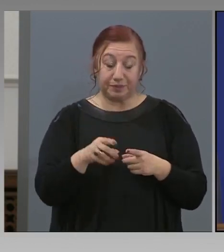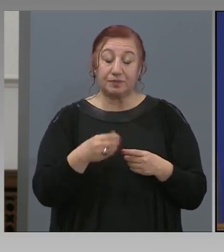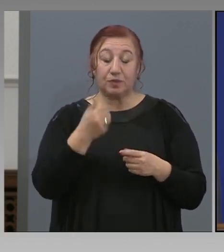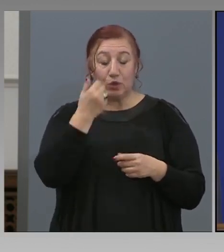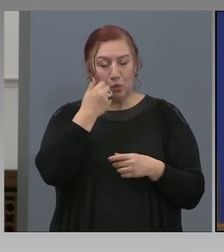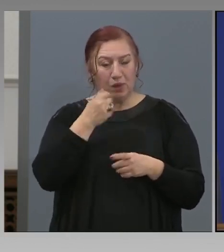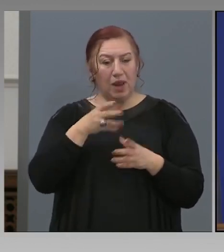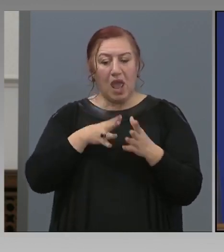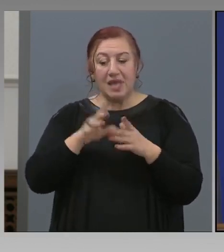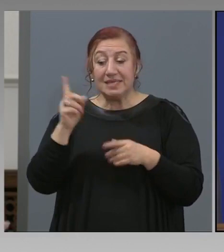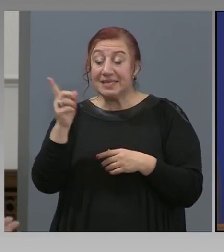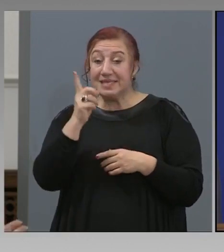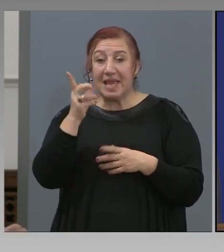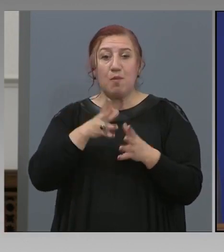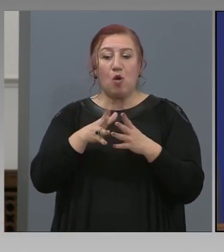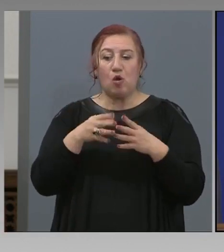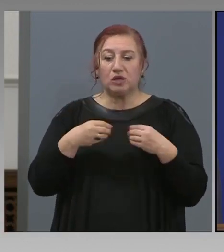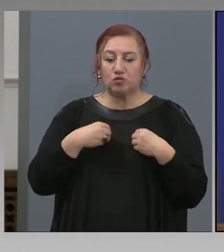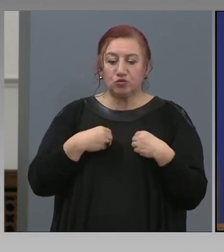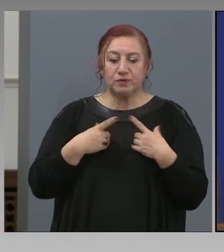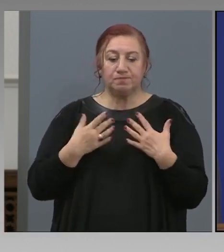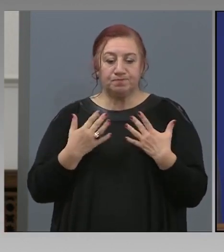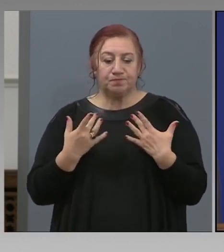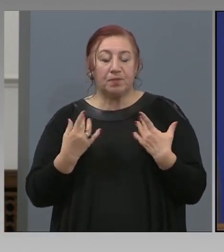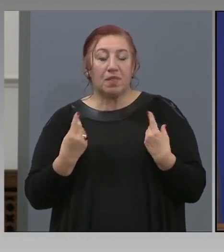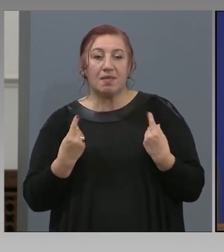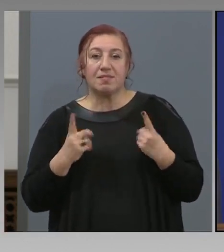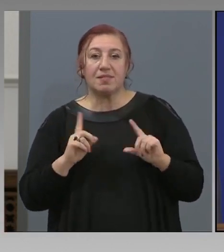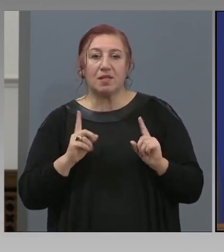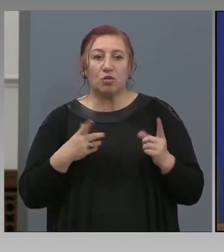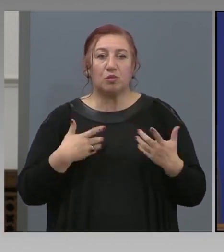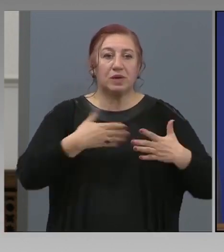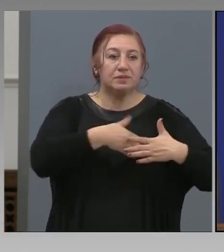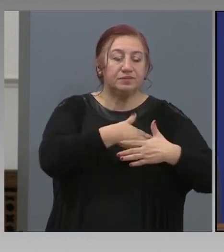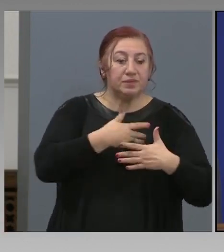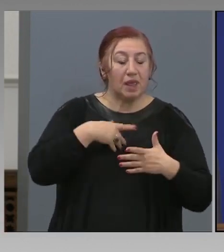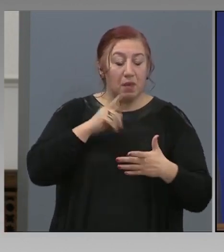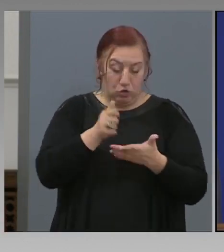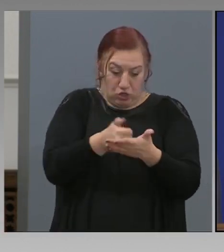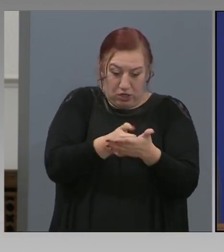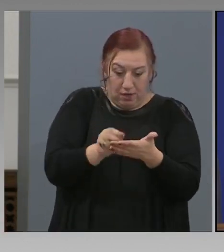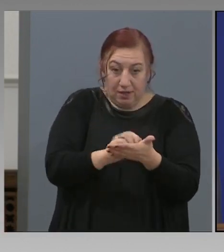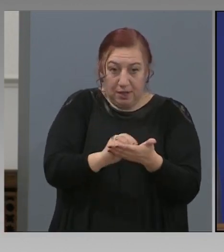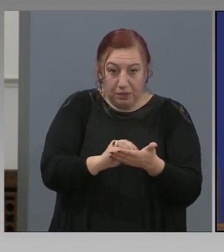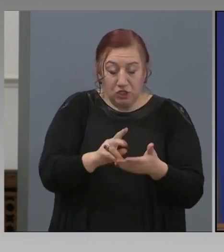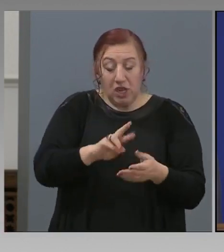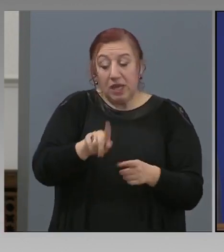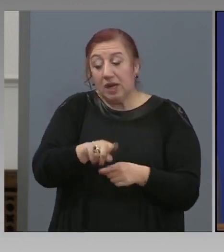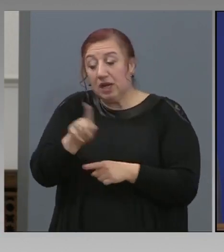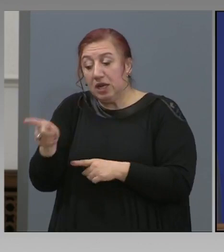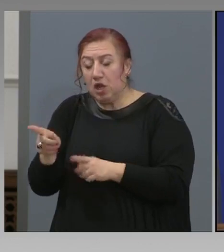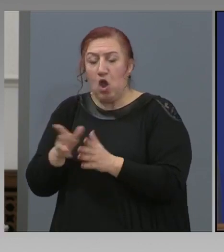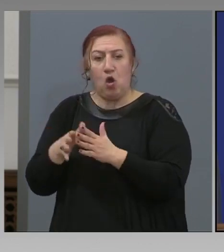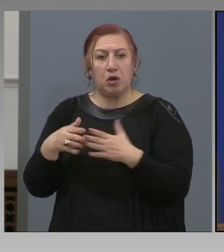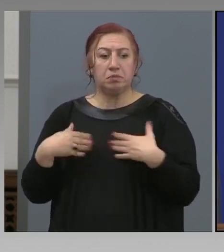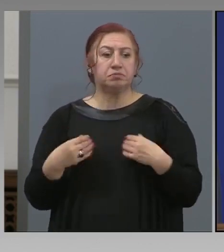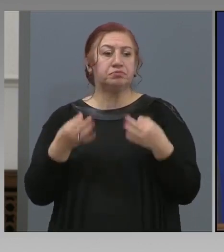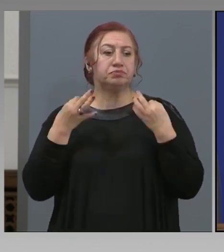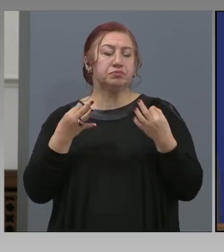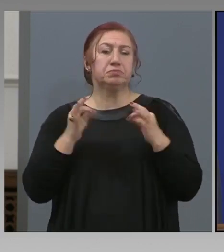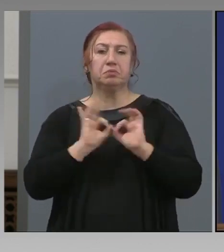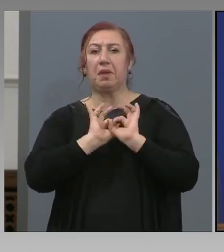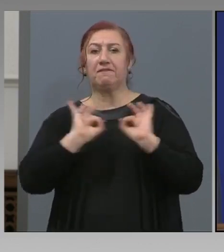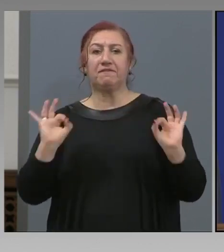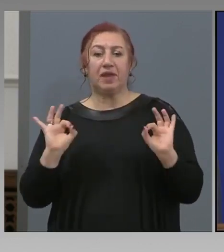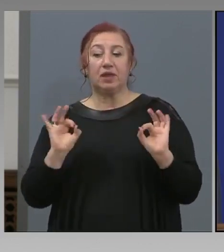се чувстват неразположени или трябва да реагират по този начин или пък може да се води статистика и за хората, които се чувстват добре? Как